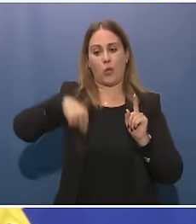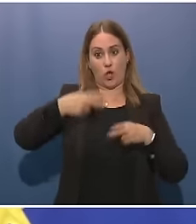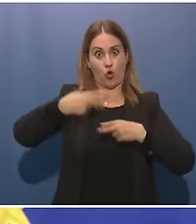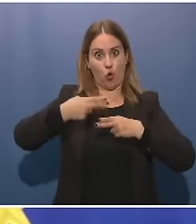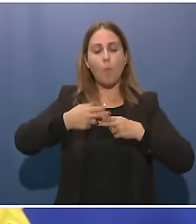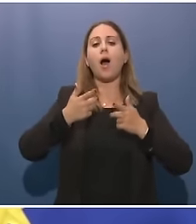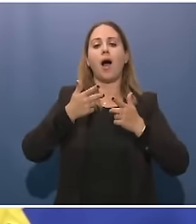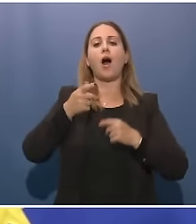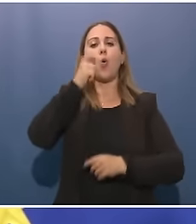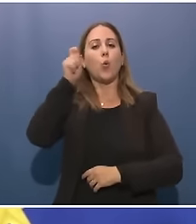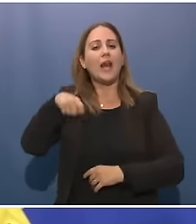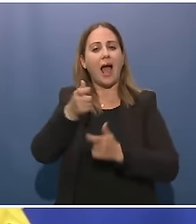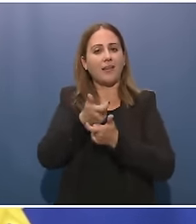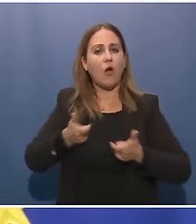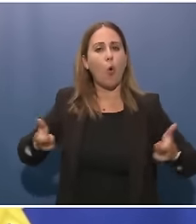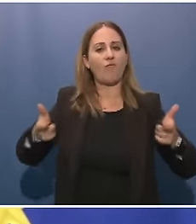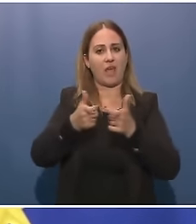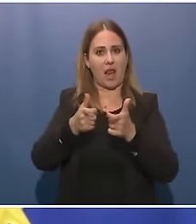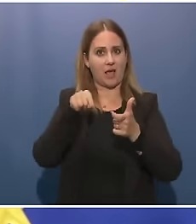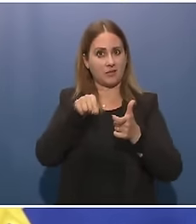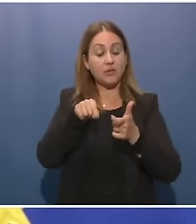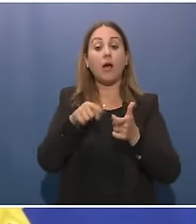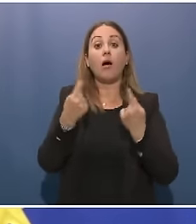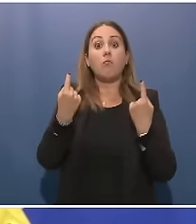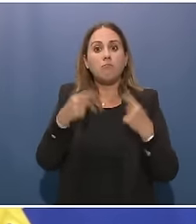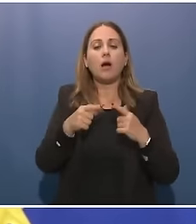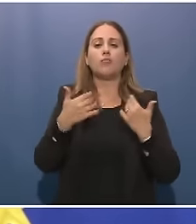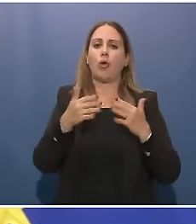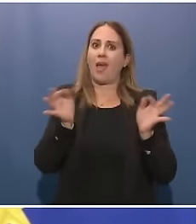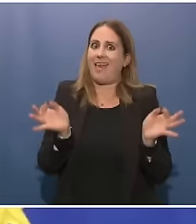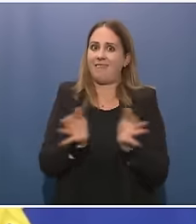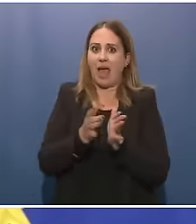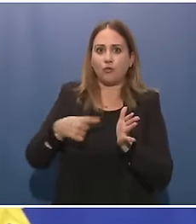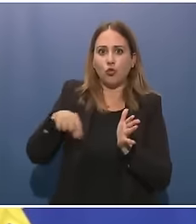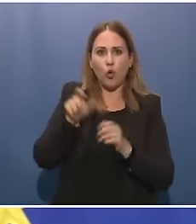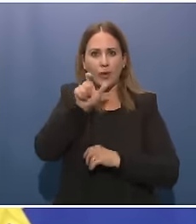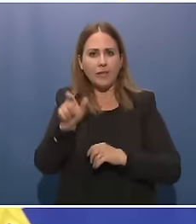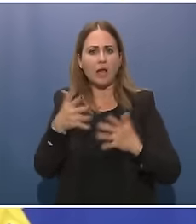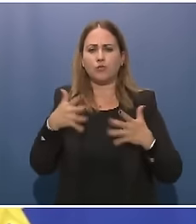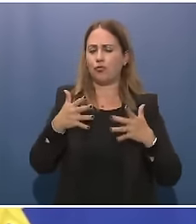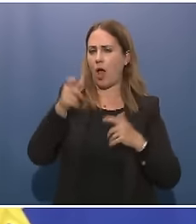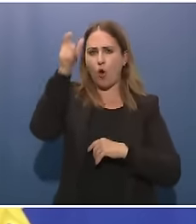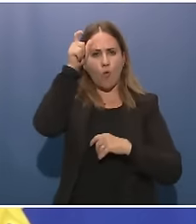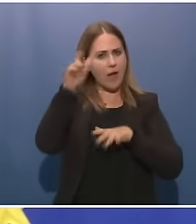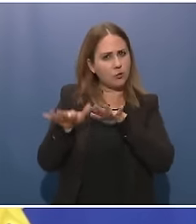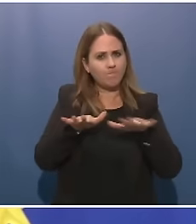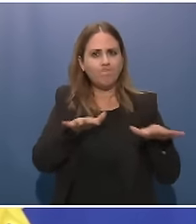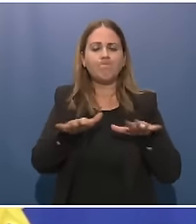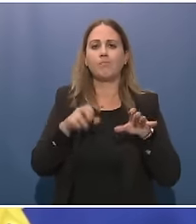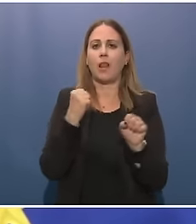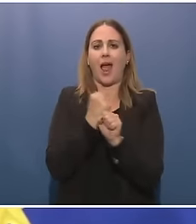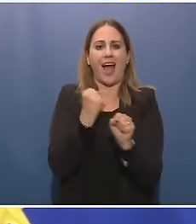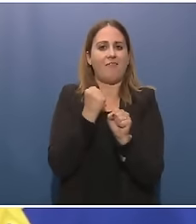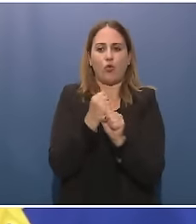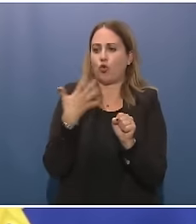Roma, un importante evento sul quale il governo italiano è già al lavoro, sul quale tutto il sistema Italia è già al lavoro.